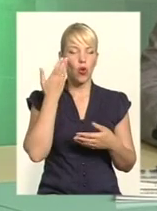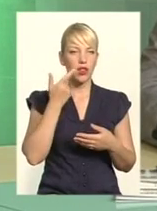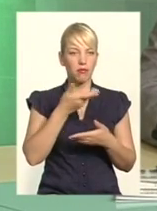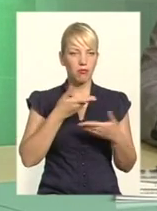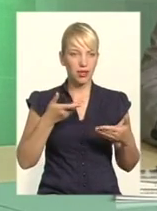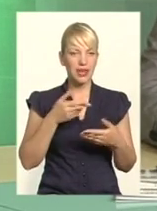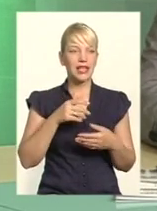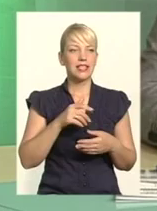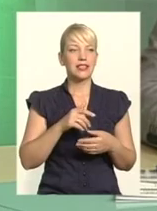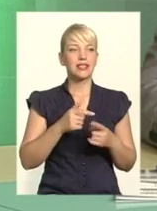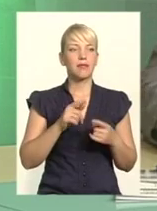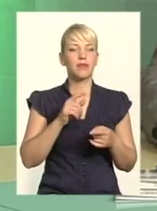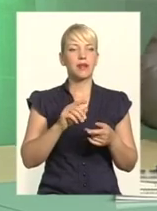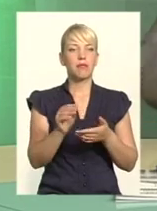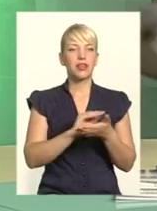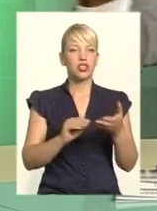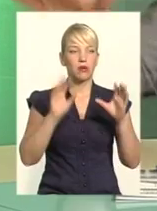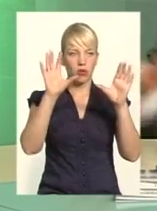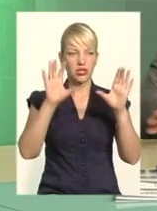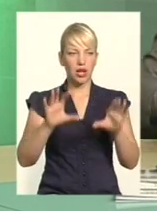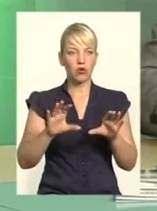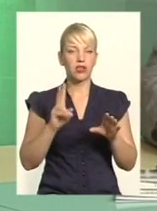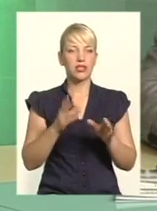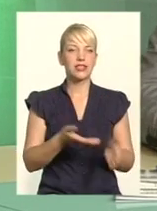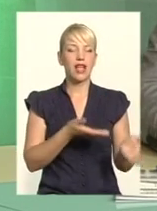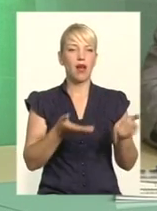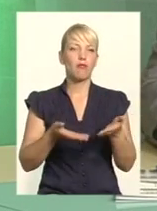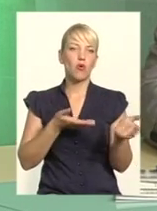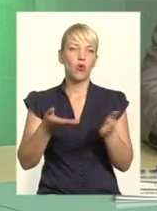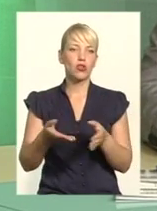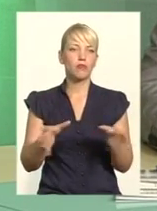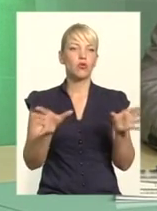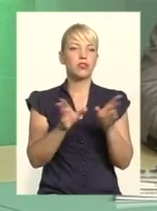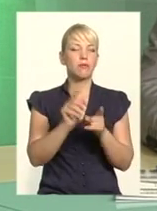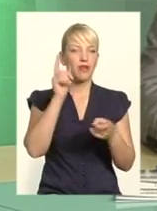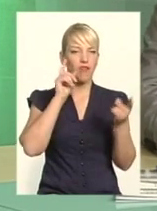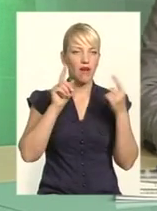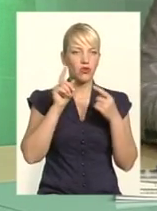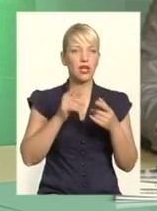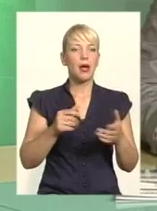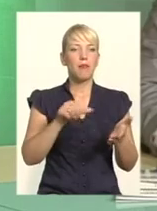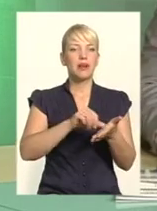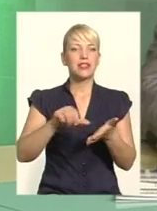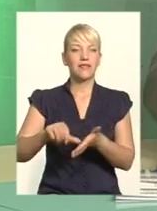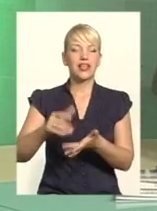запрошуємо до співавторства представників різних фракцій і представників різних комітетів. Комітетів, через які цей